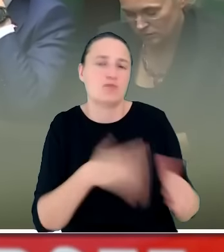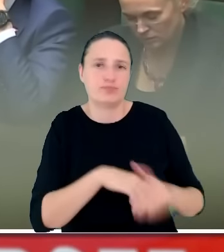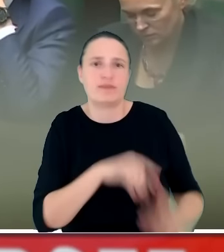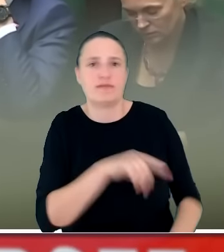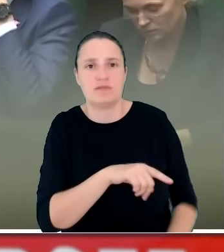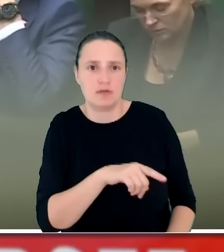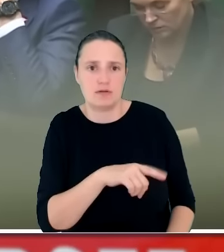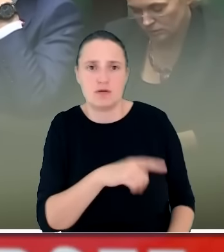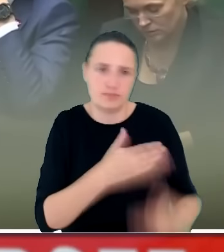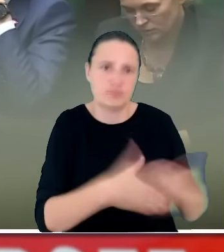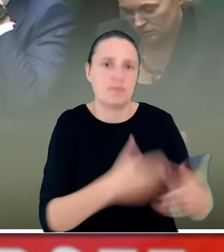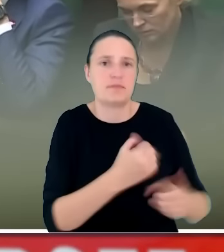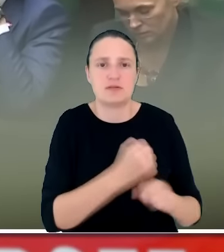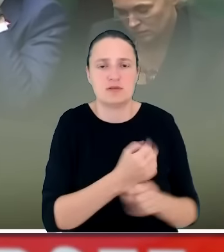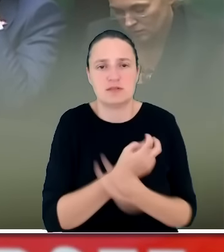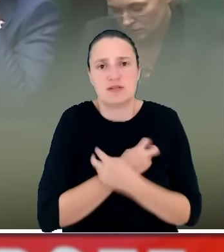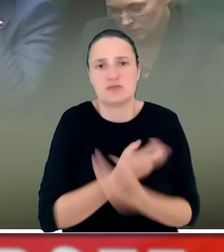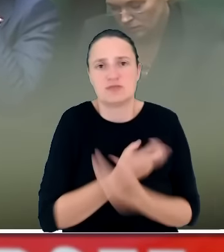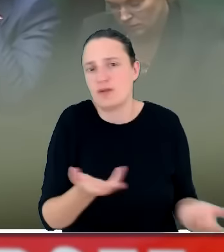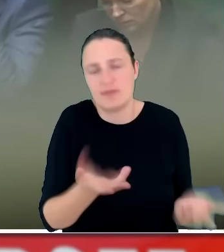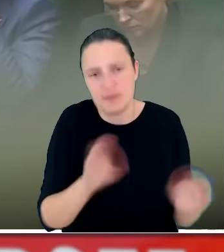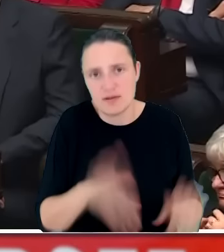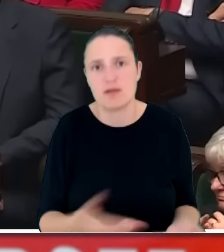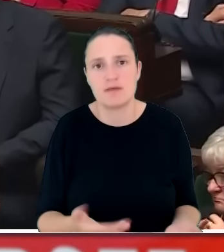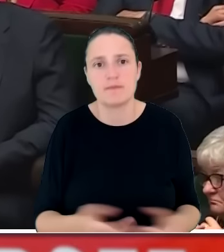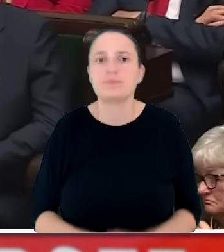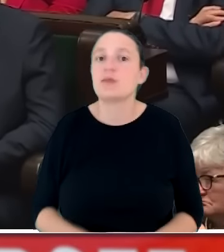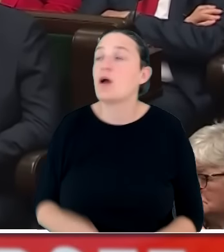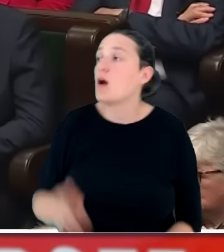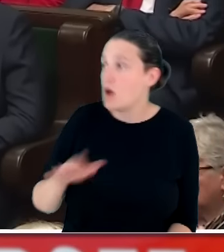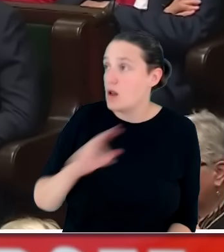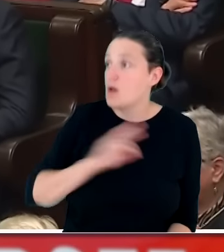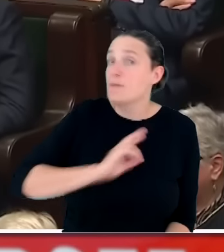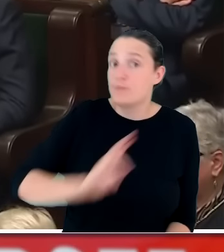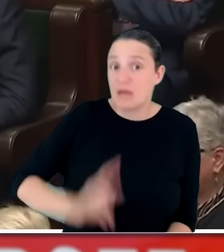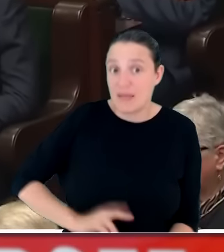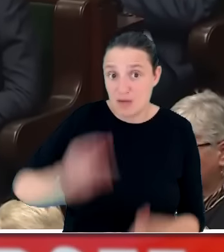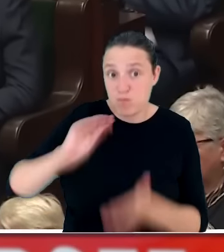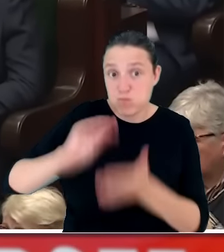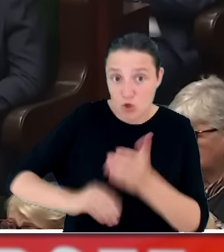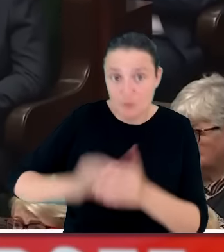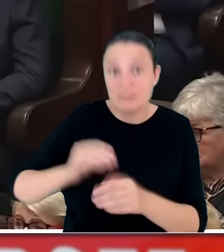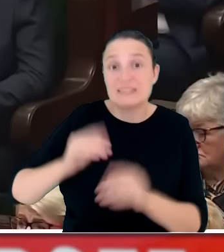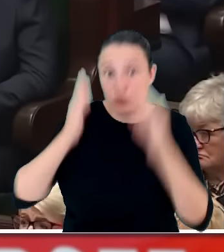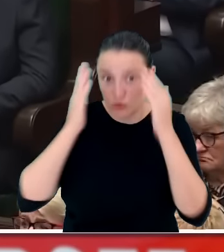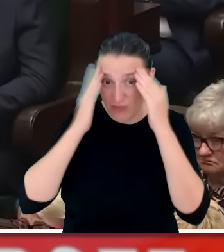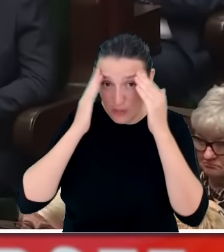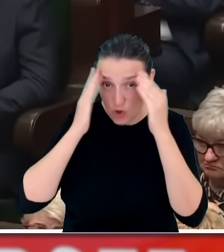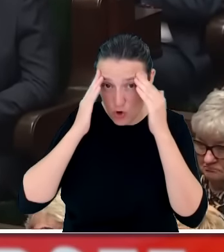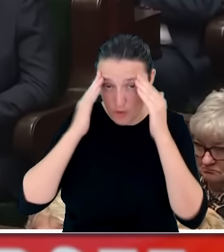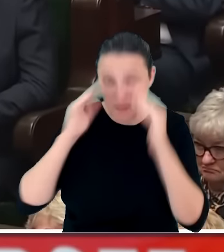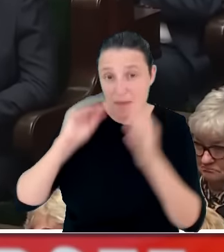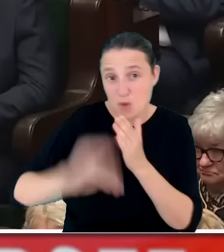redaktor mówi, że pan premier podpisał to świadomie, tą kontrasygnatę,